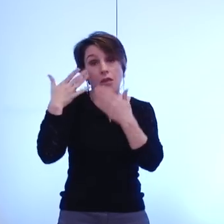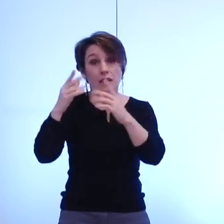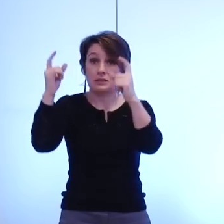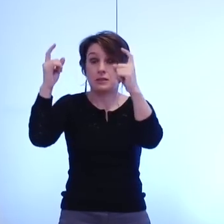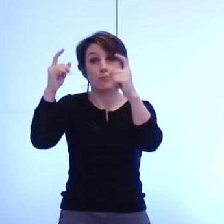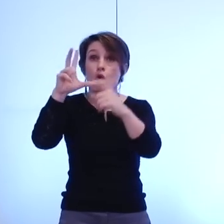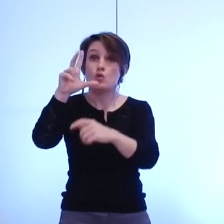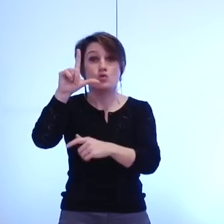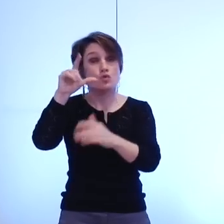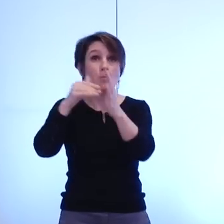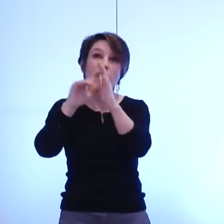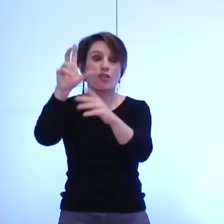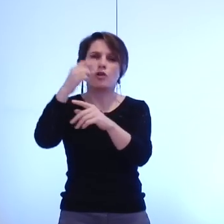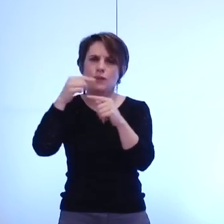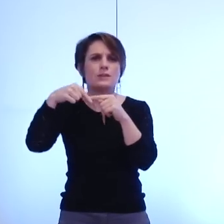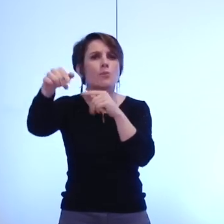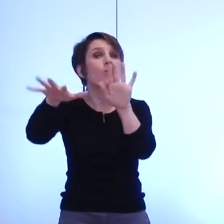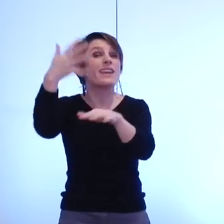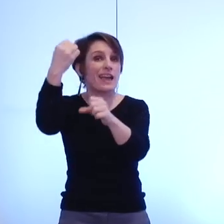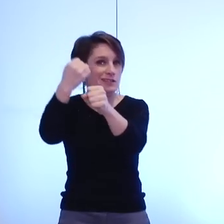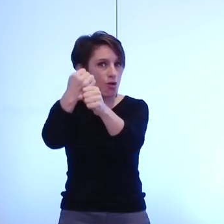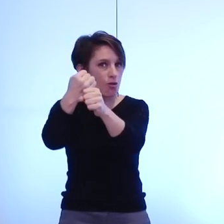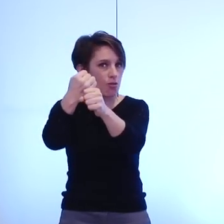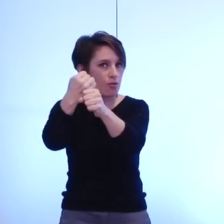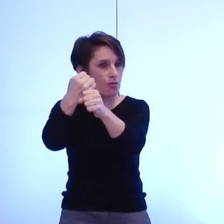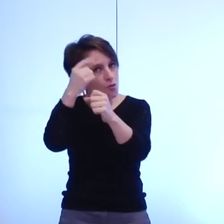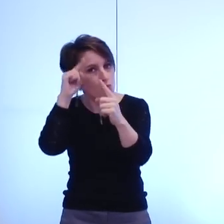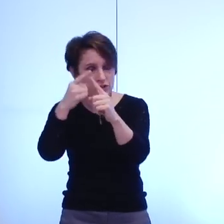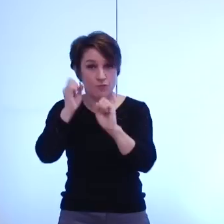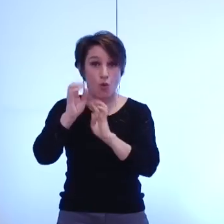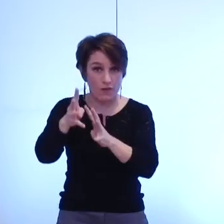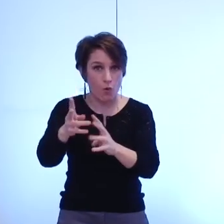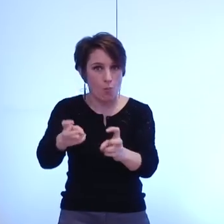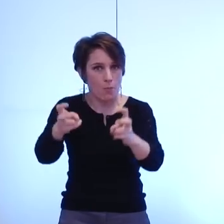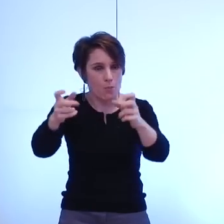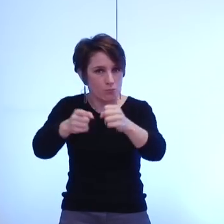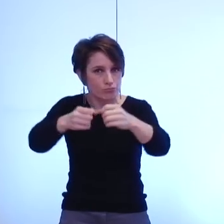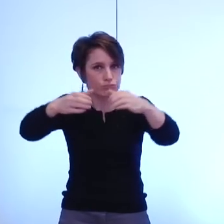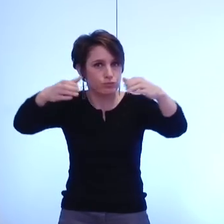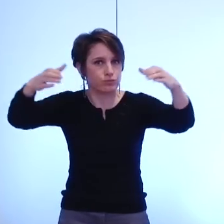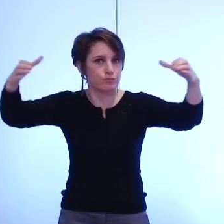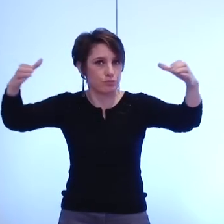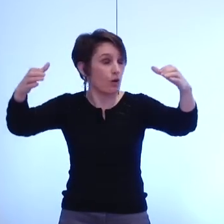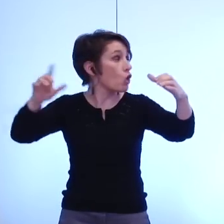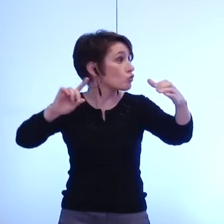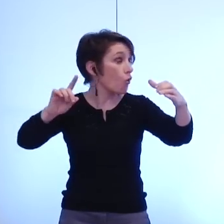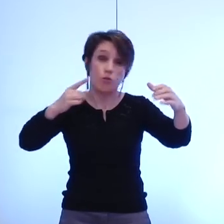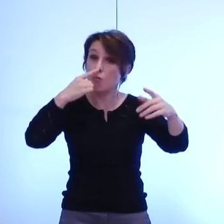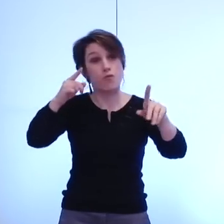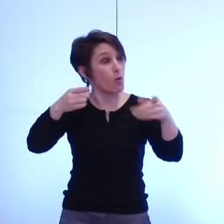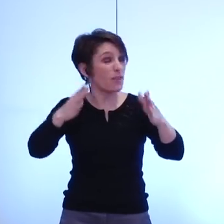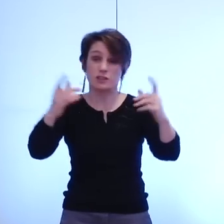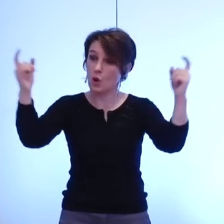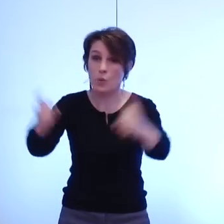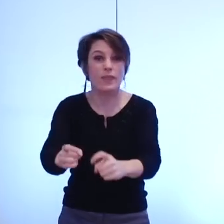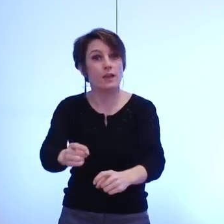15 ans qu'il va falloir pour passer 20% de part modale pour le vélo mais 5